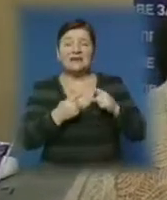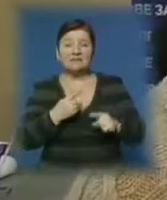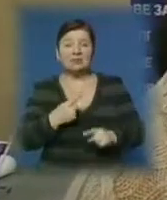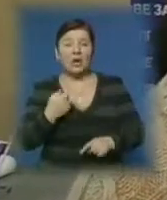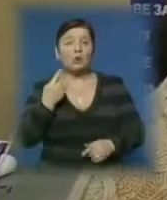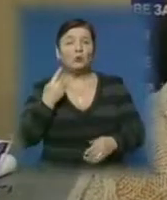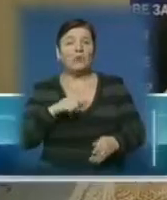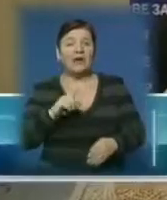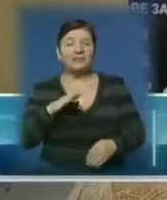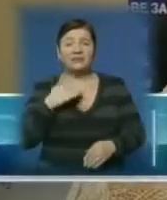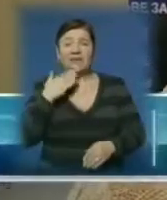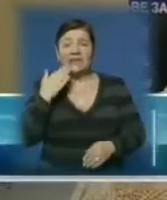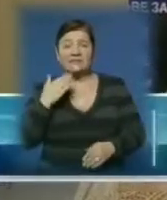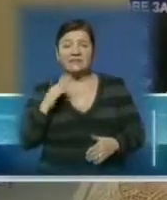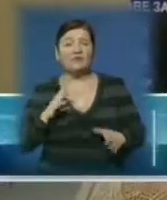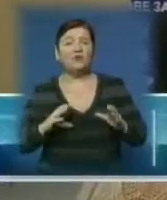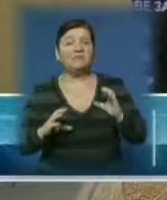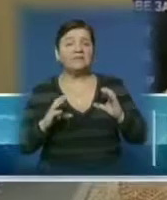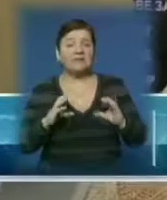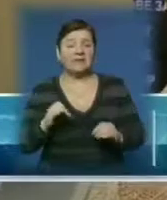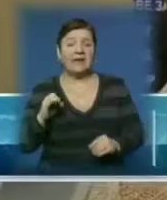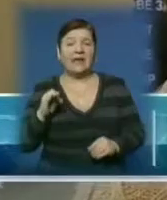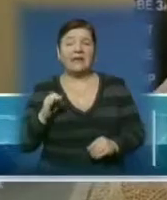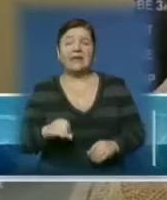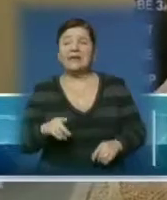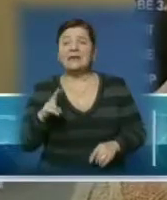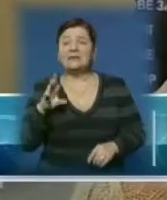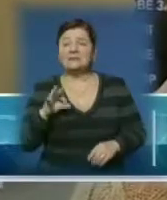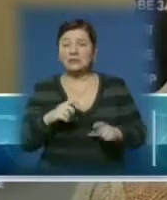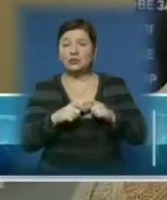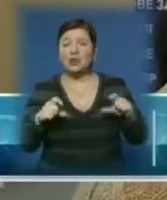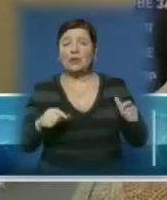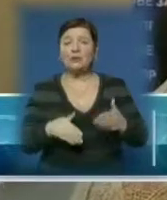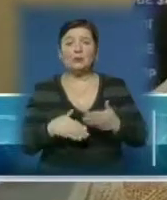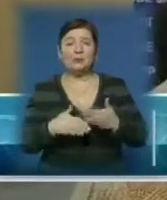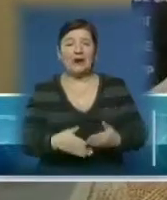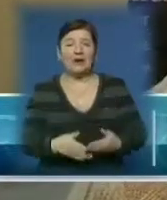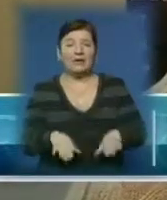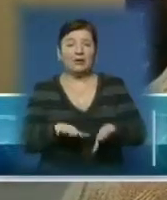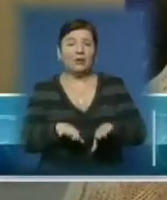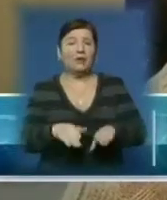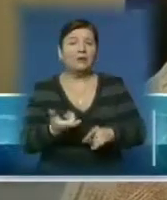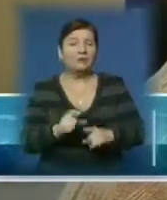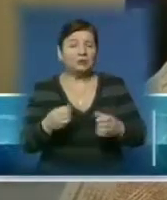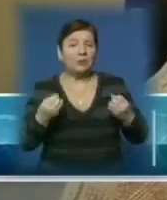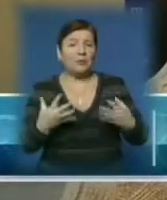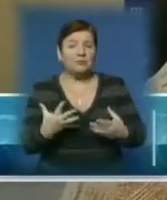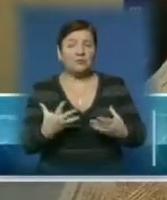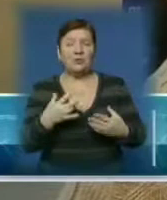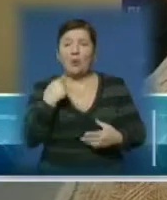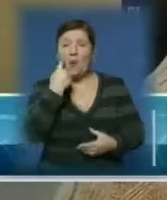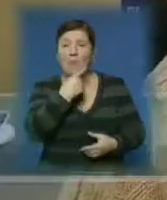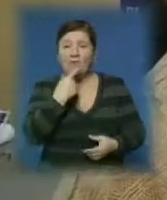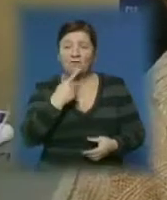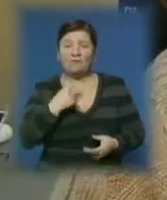ніж з лекціем від викладачів в університеті. «Фрі школа» допомагає розказати це так дуже просто і безпосередньо, простою мовою, завжди з